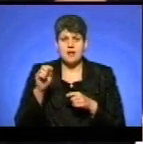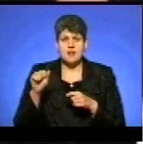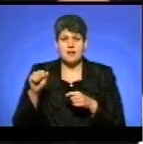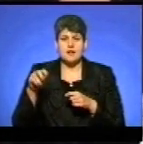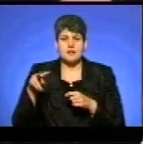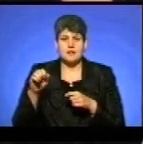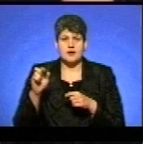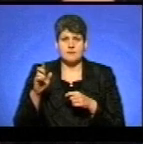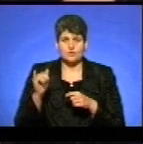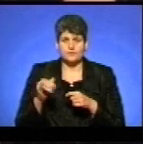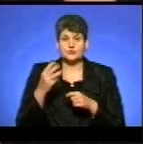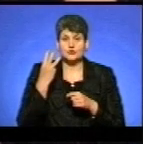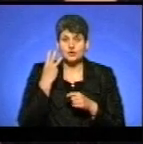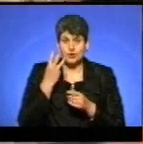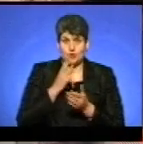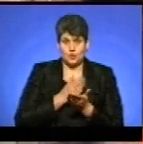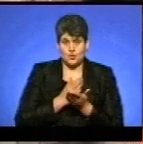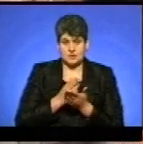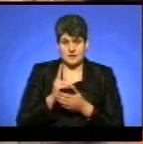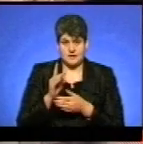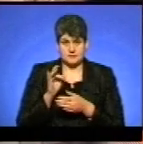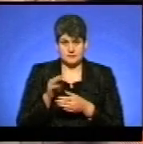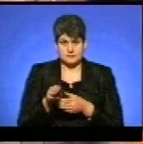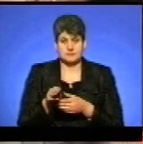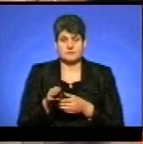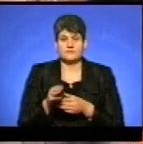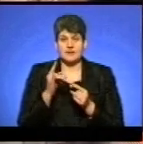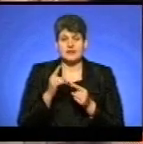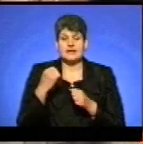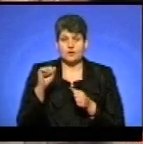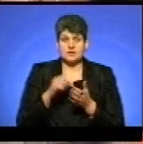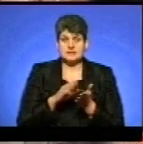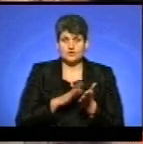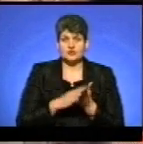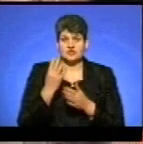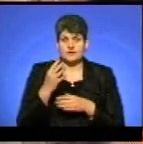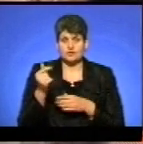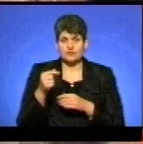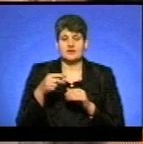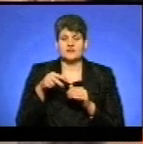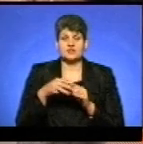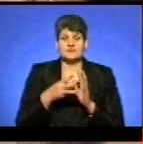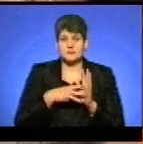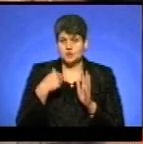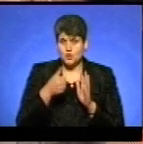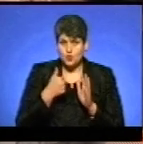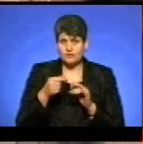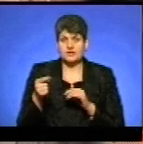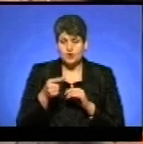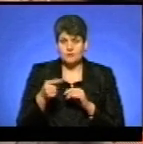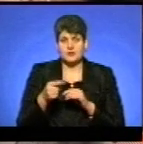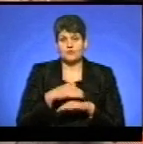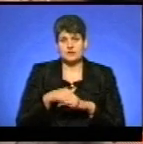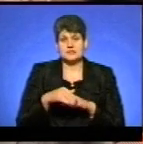уточнити трьох колод карт. І рекорд зафіксовано 4 грудня 2018 року Тернопіль,